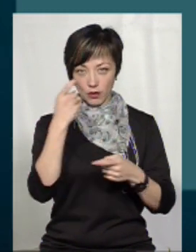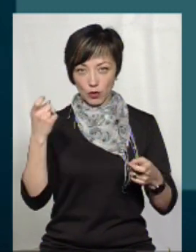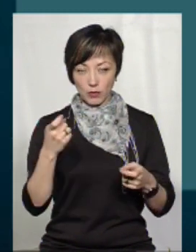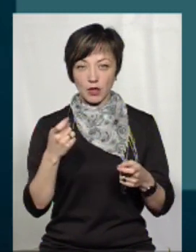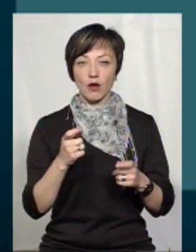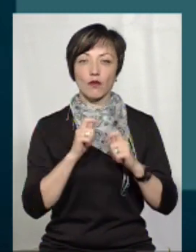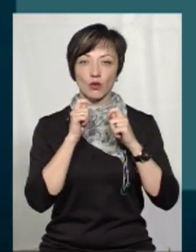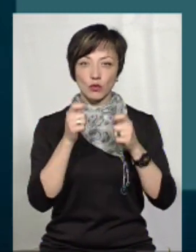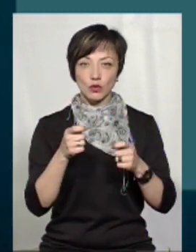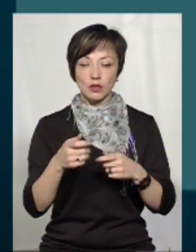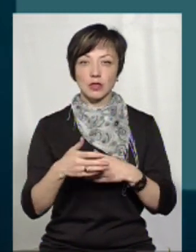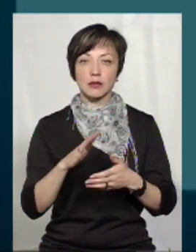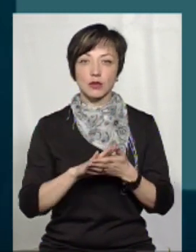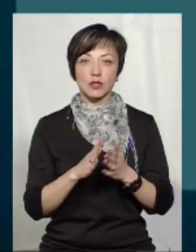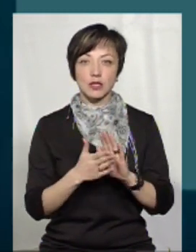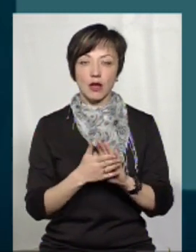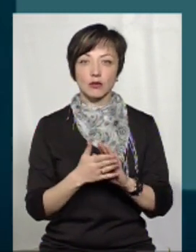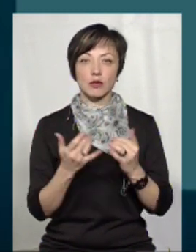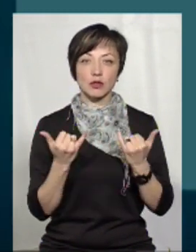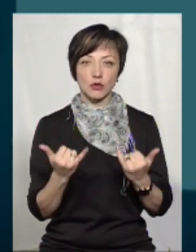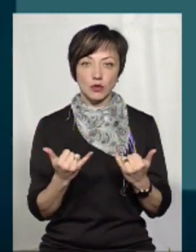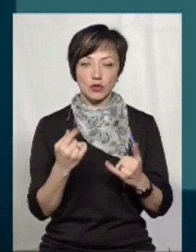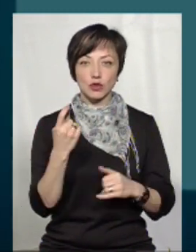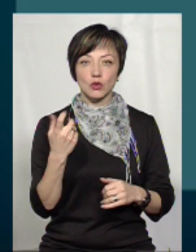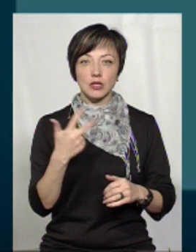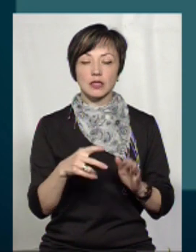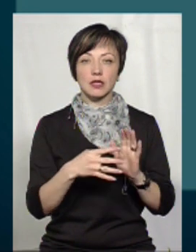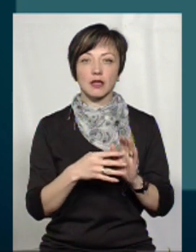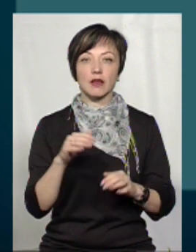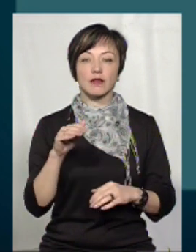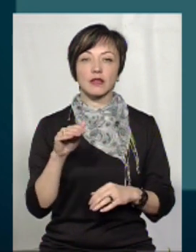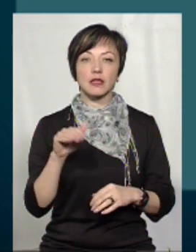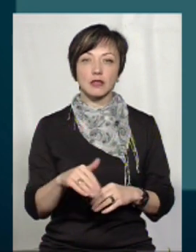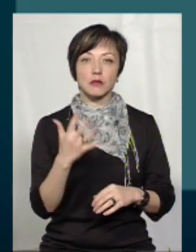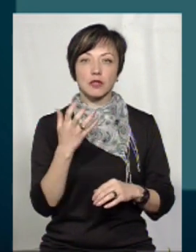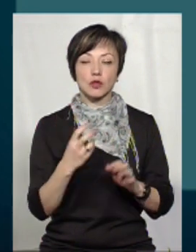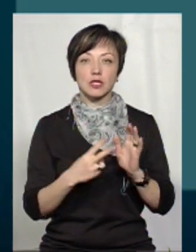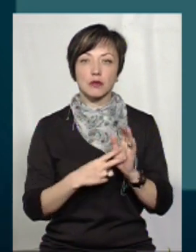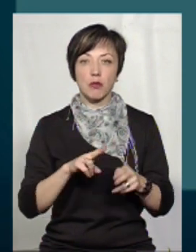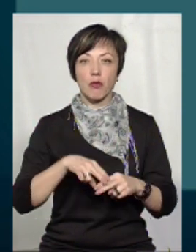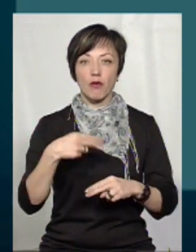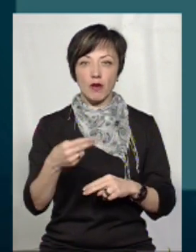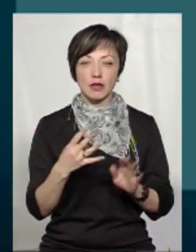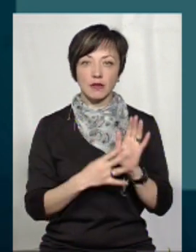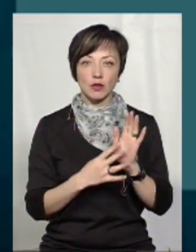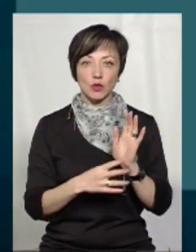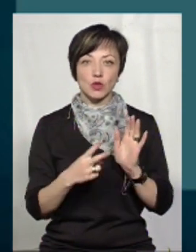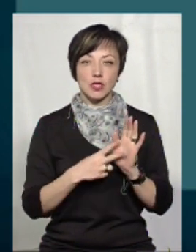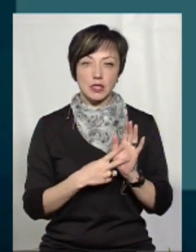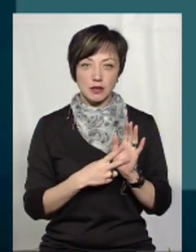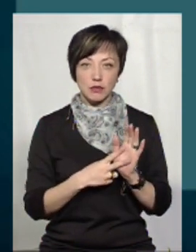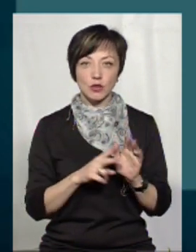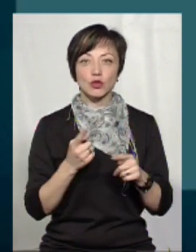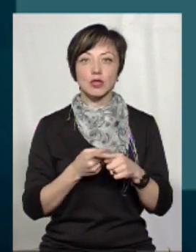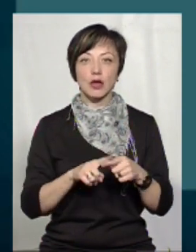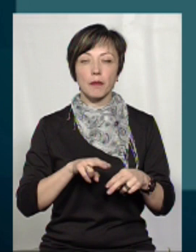них вручено вже станом на сьогодні 139 507, повернуто 97. Що таке